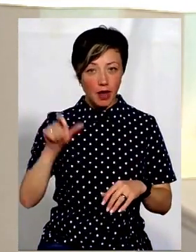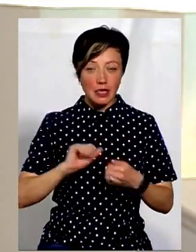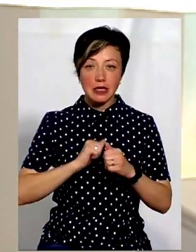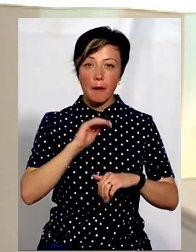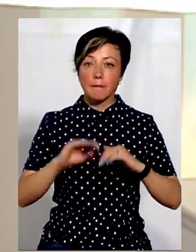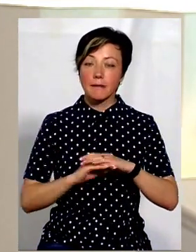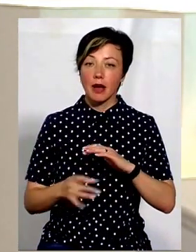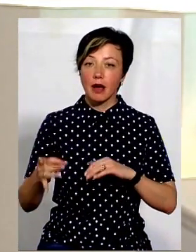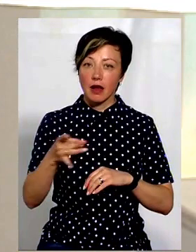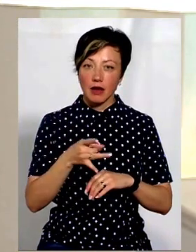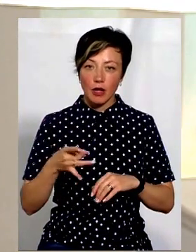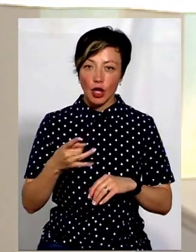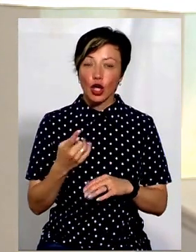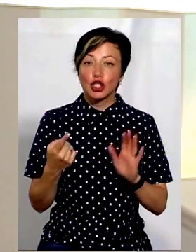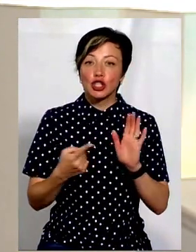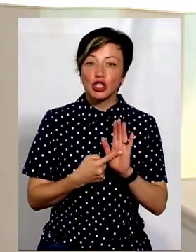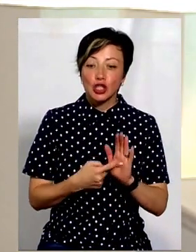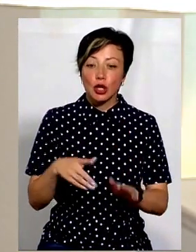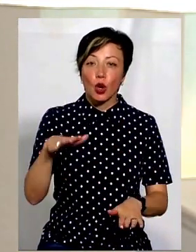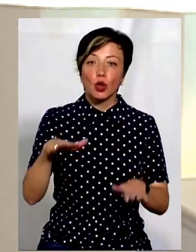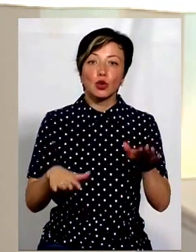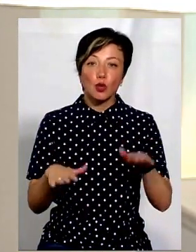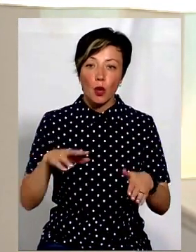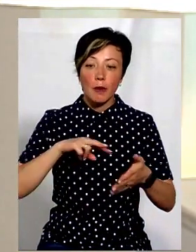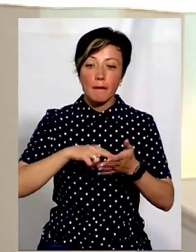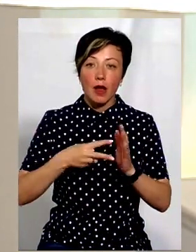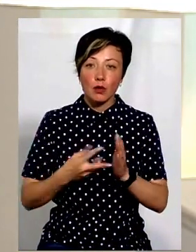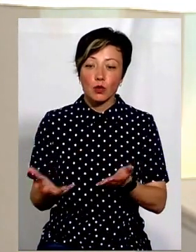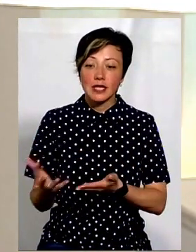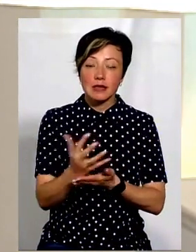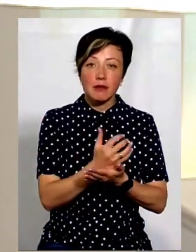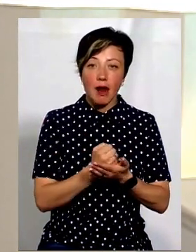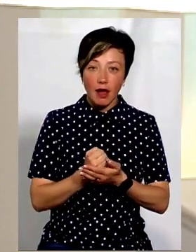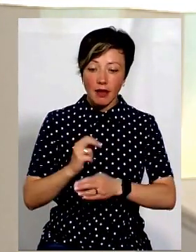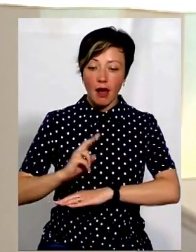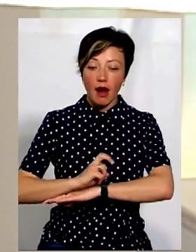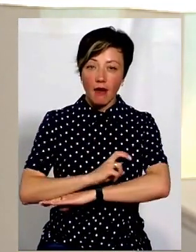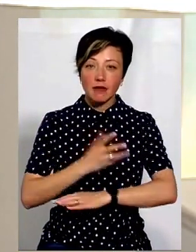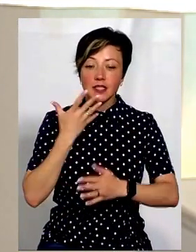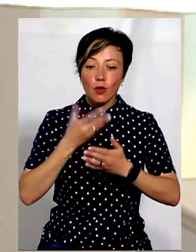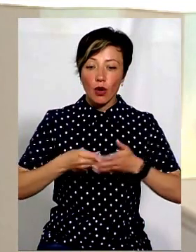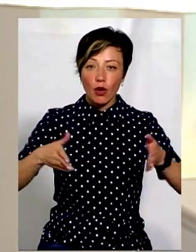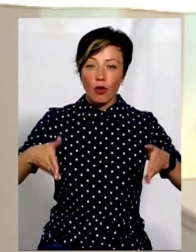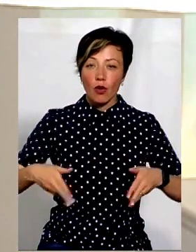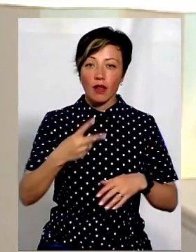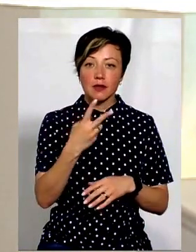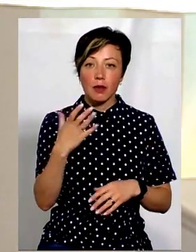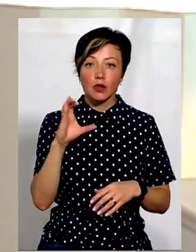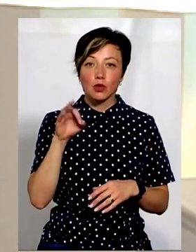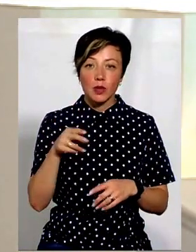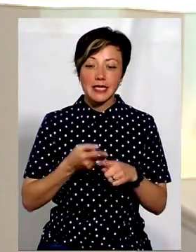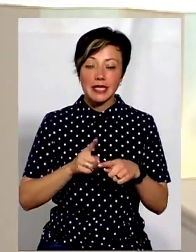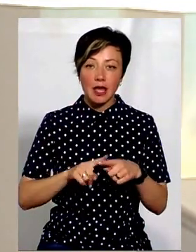Шість тонн першосортних равликів він планує зібрати зі своєї ділянки площою 25 соток цієї